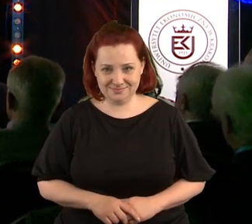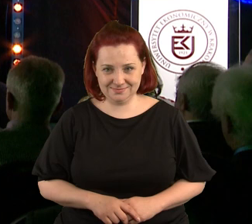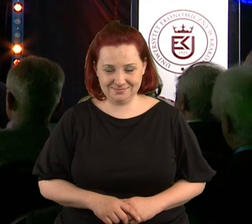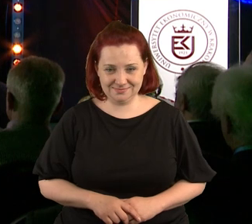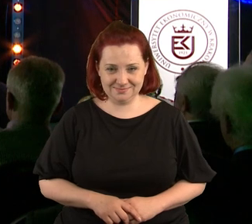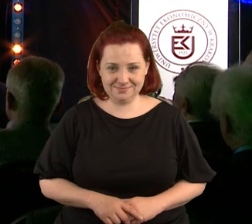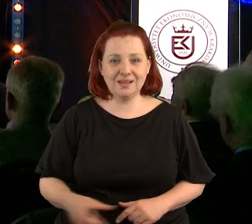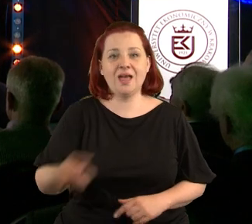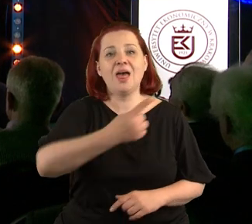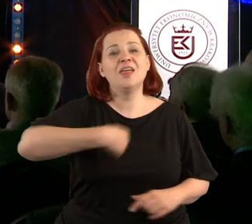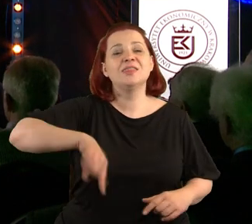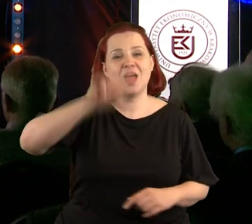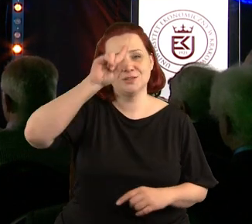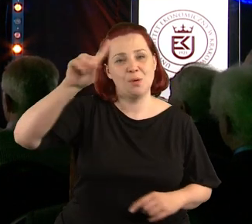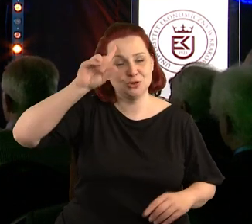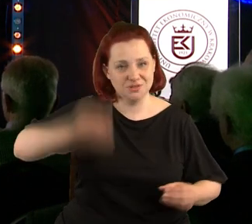Nasza cywilizacja